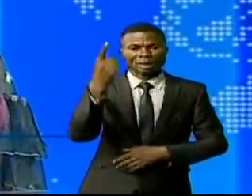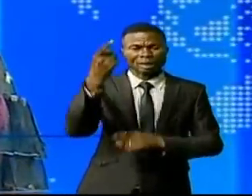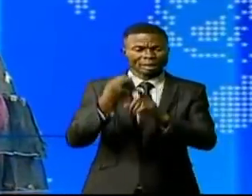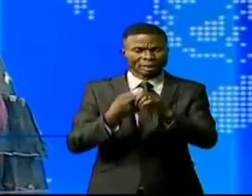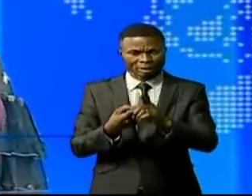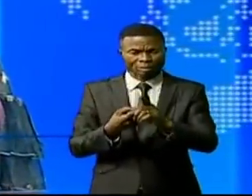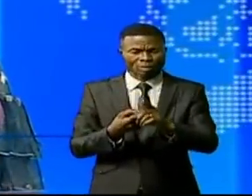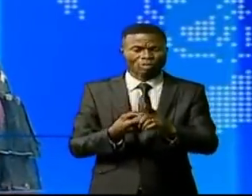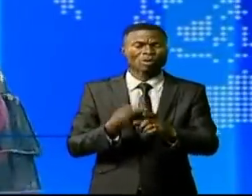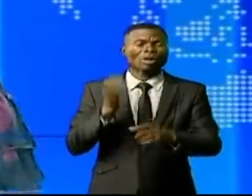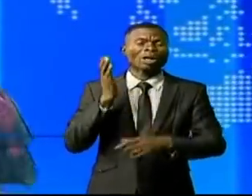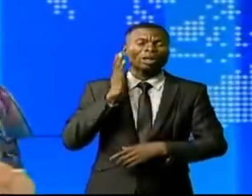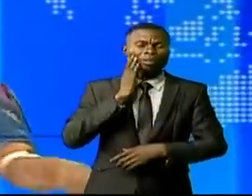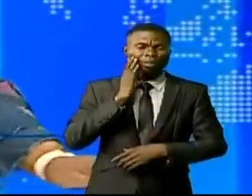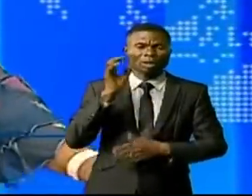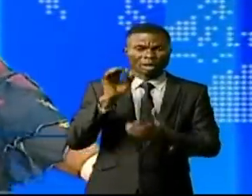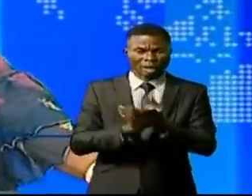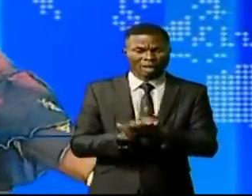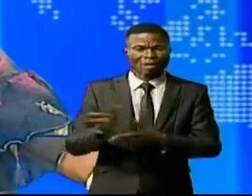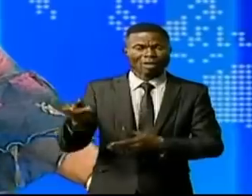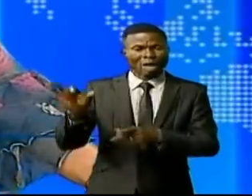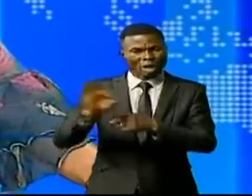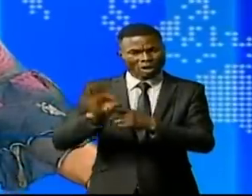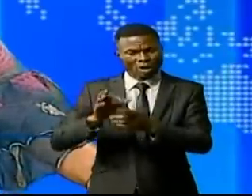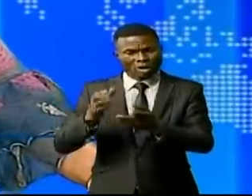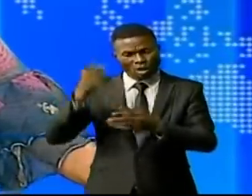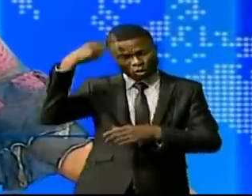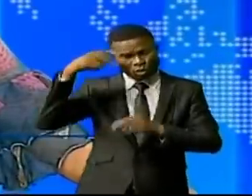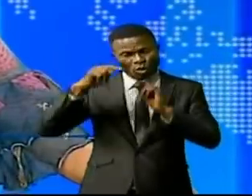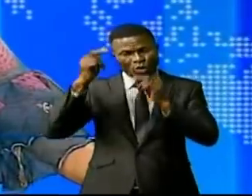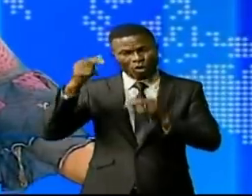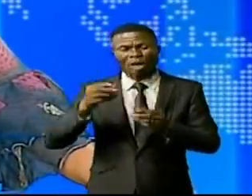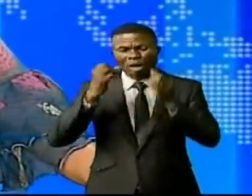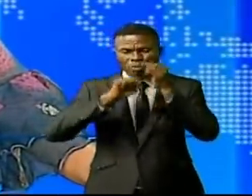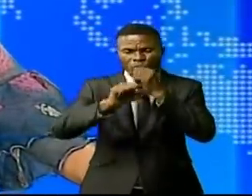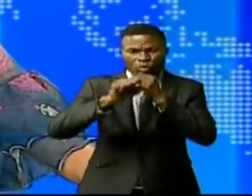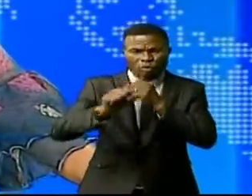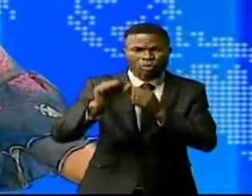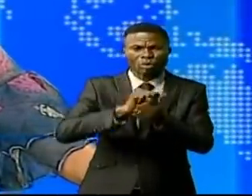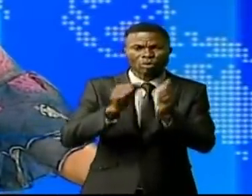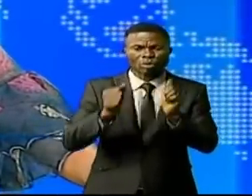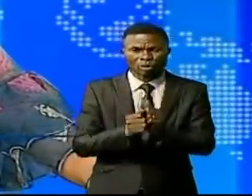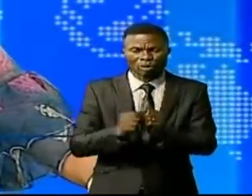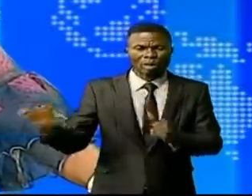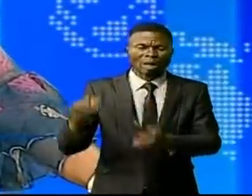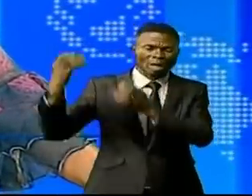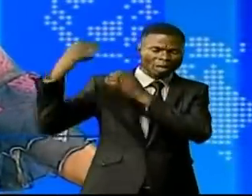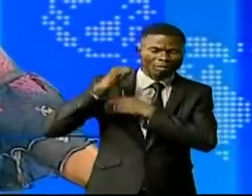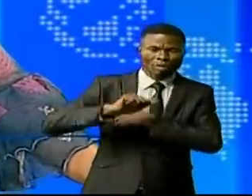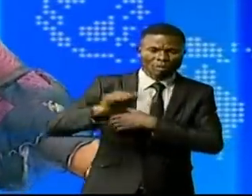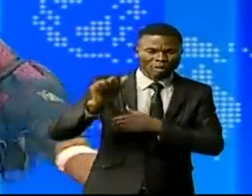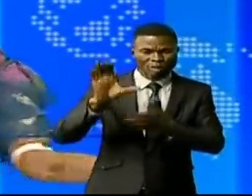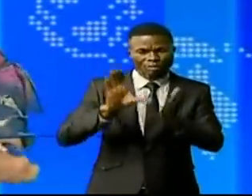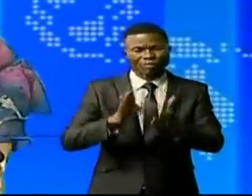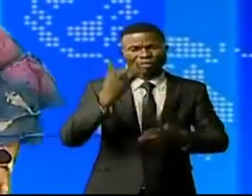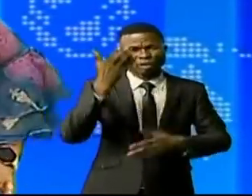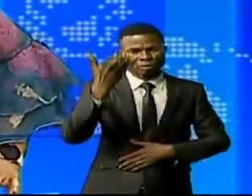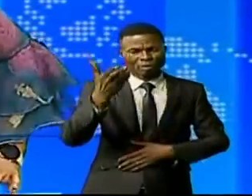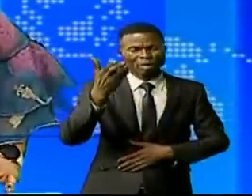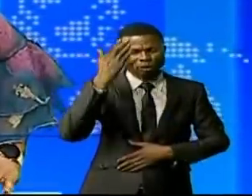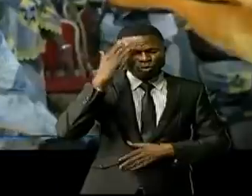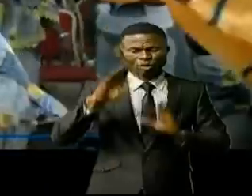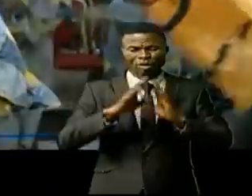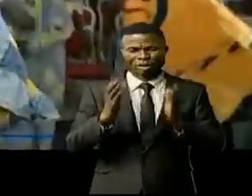jour de ce mois de mars, les femmes de cette formation politique ont été sensibilisées sur l'auto-prise en charge de Fifi Moukémé et Éric